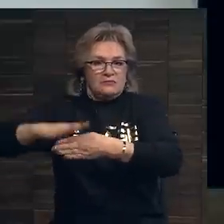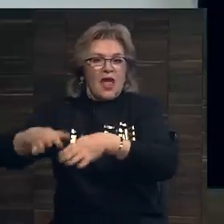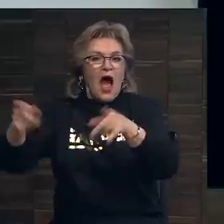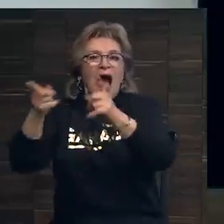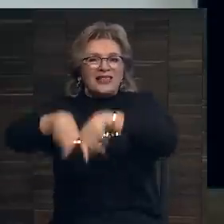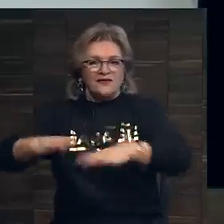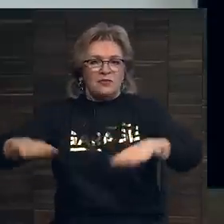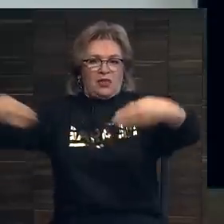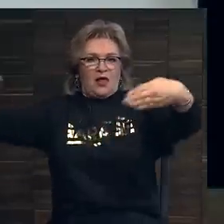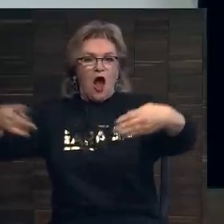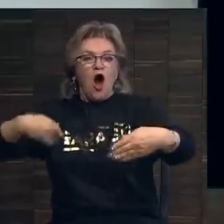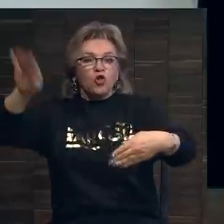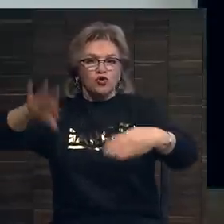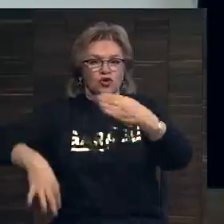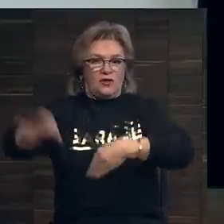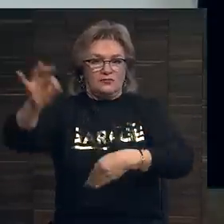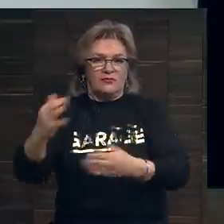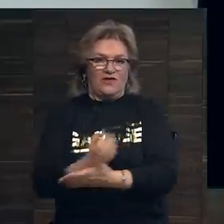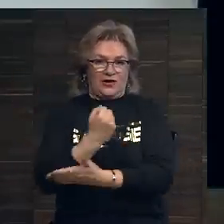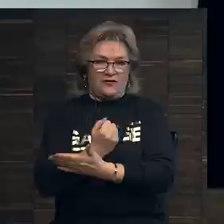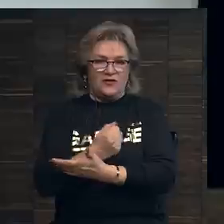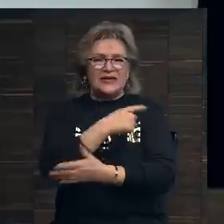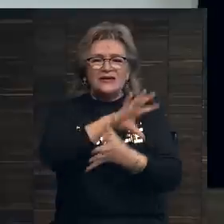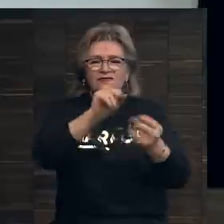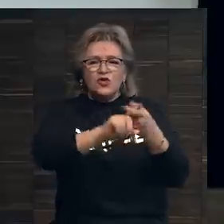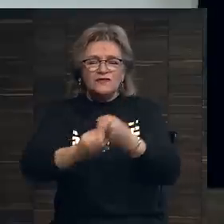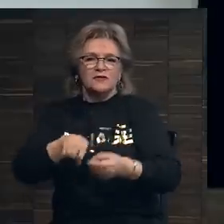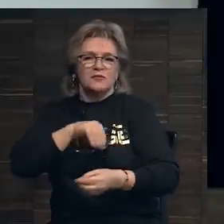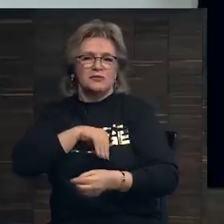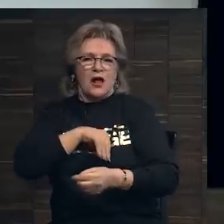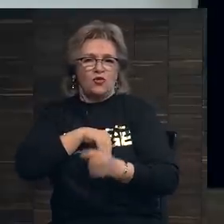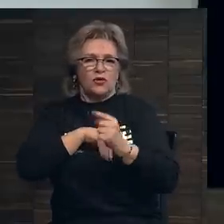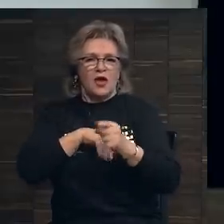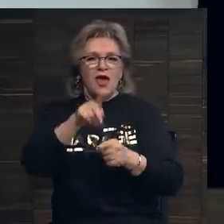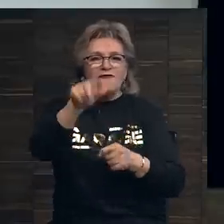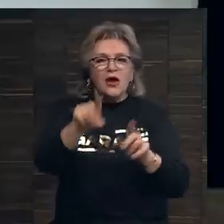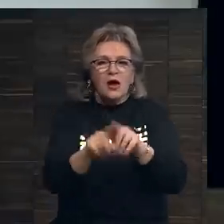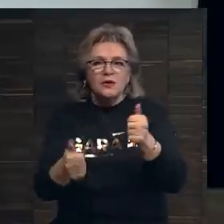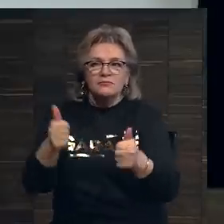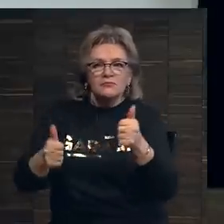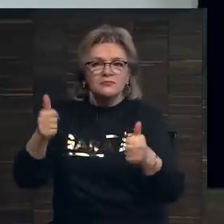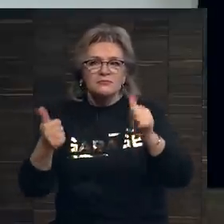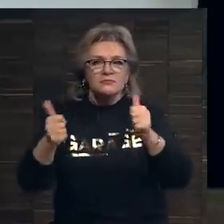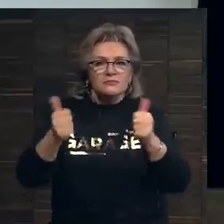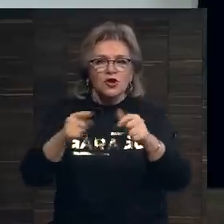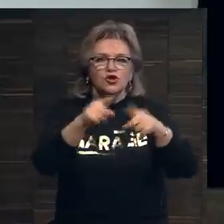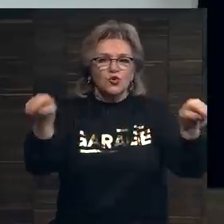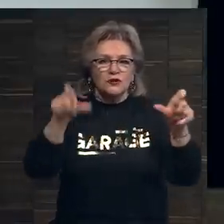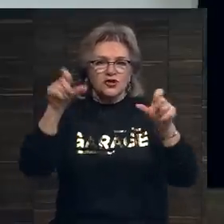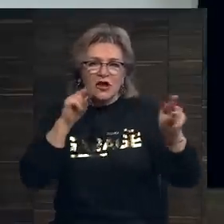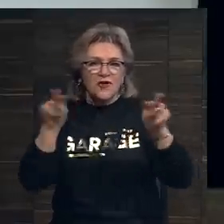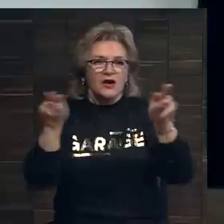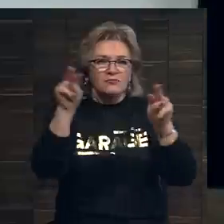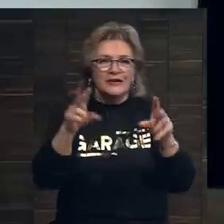одновременно, и наилучшая заявка выигрывает. Здесь все связано с психологией. Вы ведете соревнования, конкурируете с другим человеком за